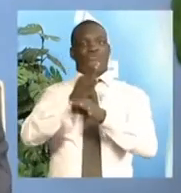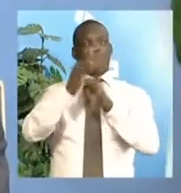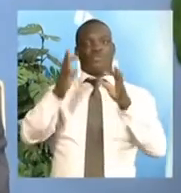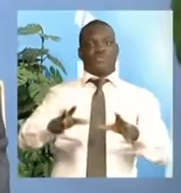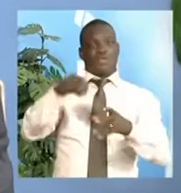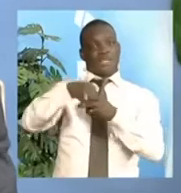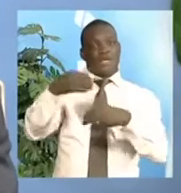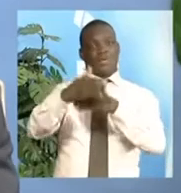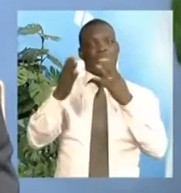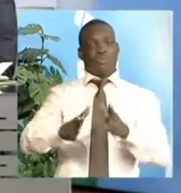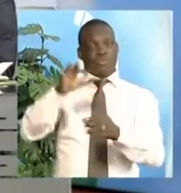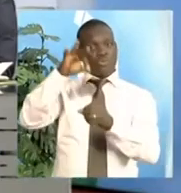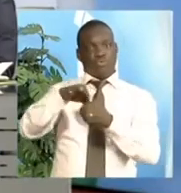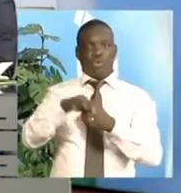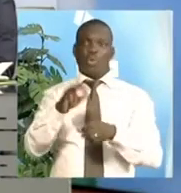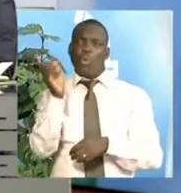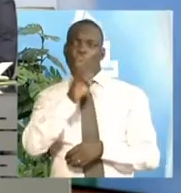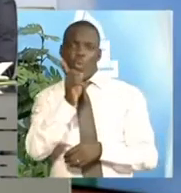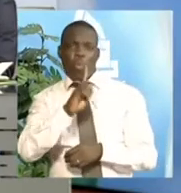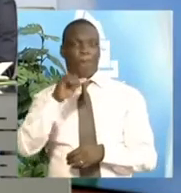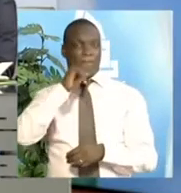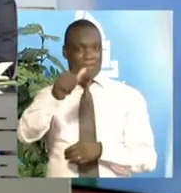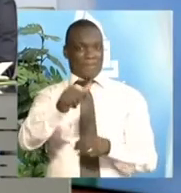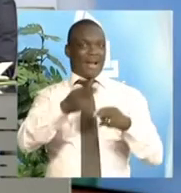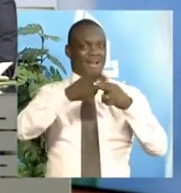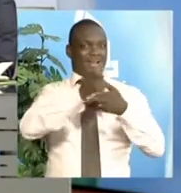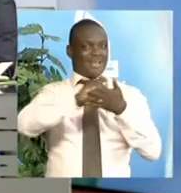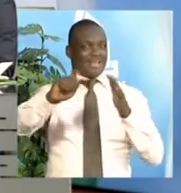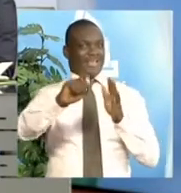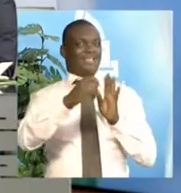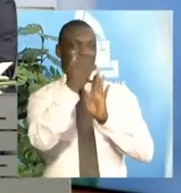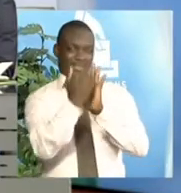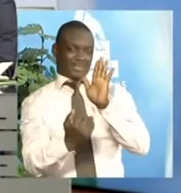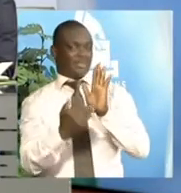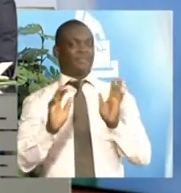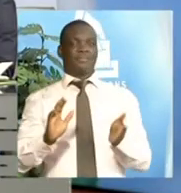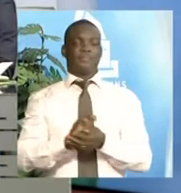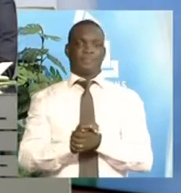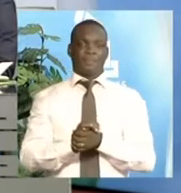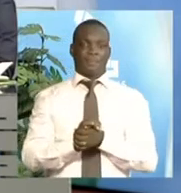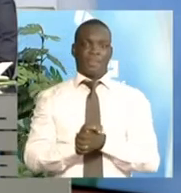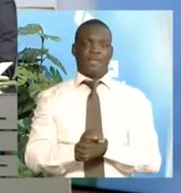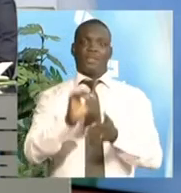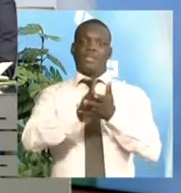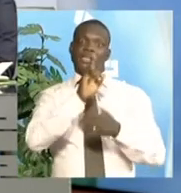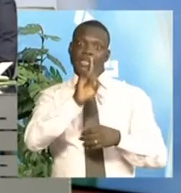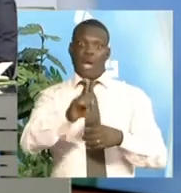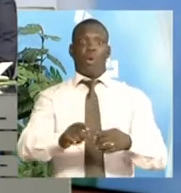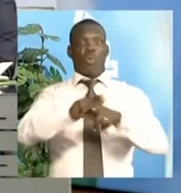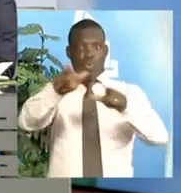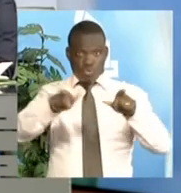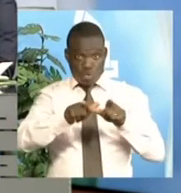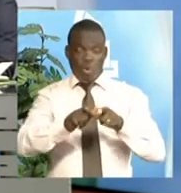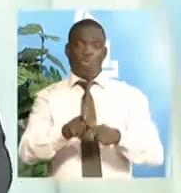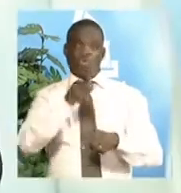dans des bureaux de vote où ils ne sont pas nécessairement inscrits. Le principe étant que c'est au lieu où vous êtes inscrit que vous